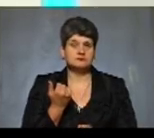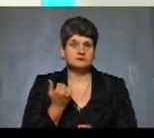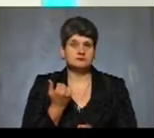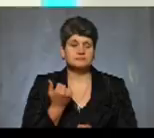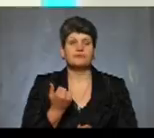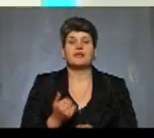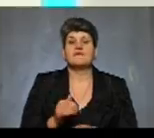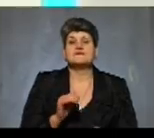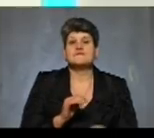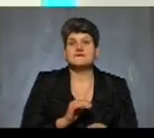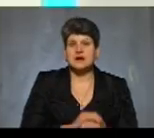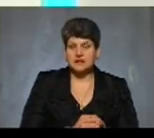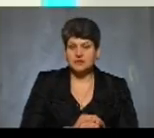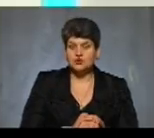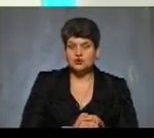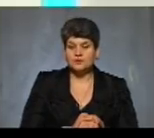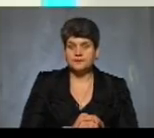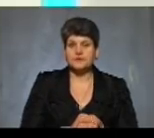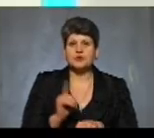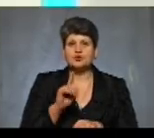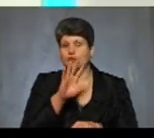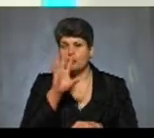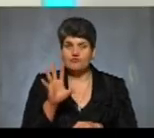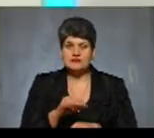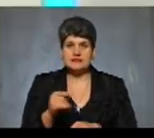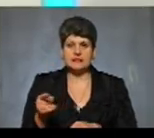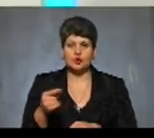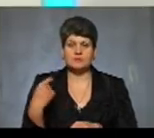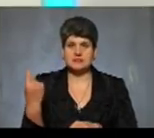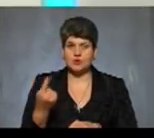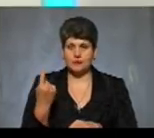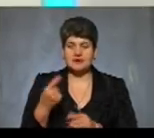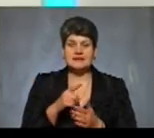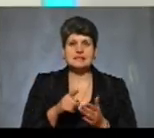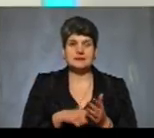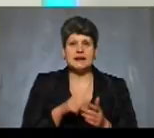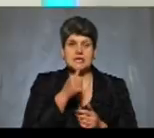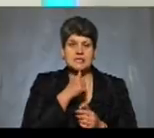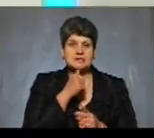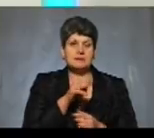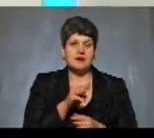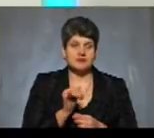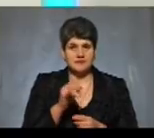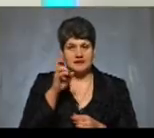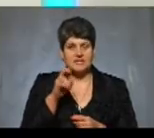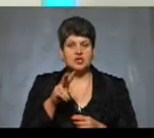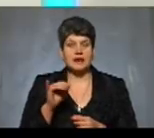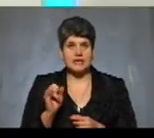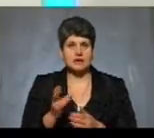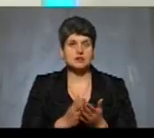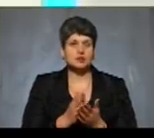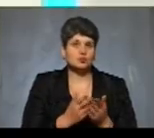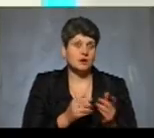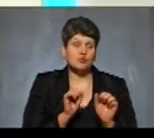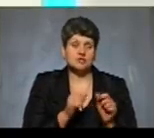Фактично, щодо по всій Тернопільській області, ну, скоріше, це вже питання до експерта, до Держлікслужби, вони, фактично, більше, можливо,